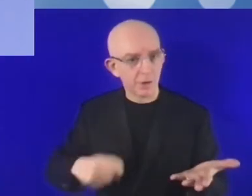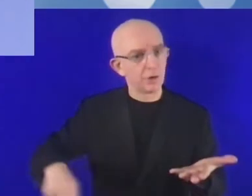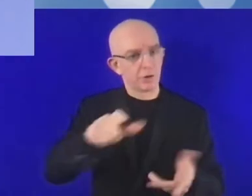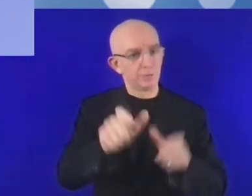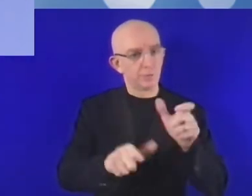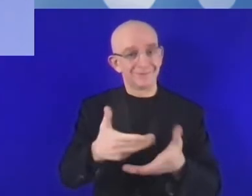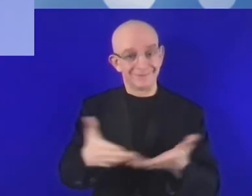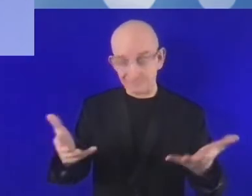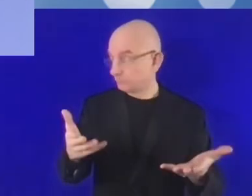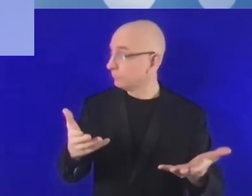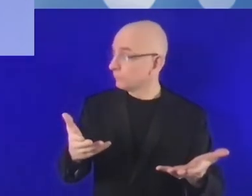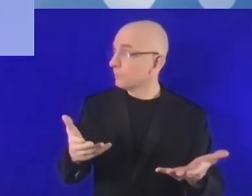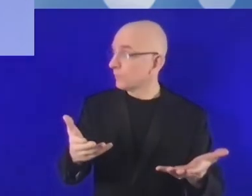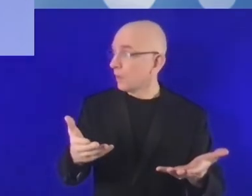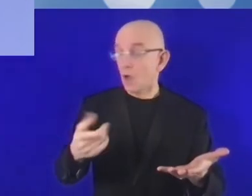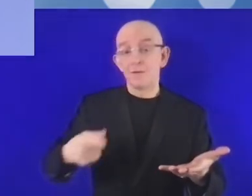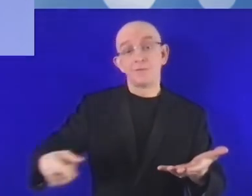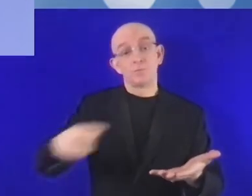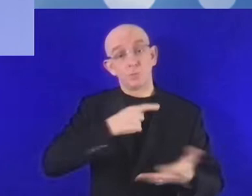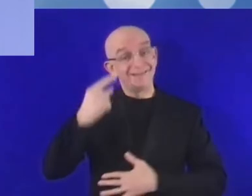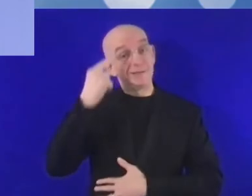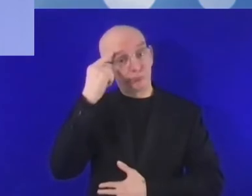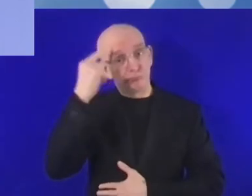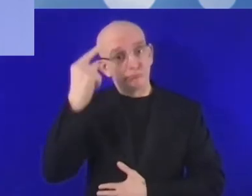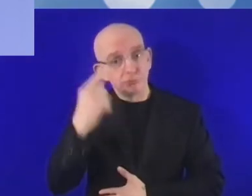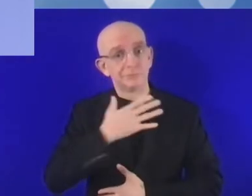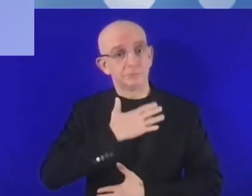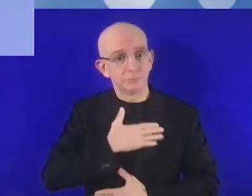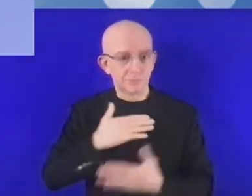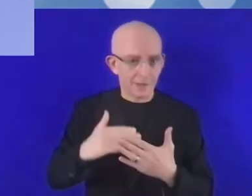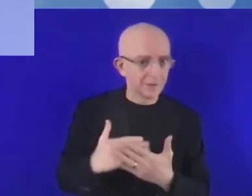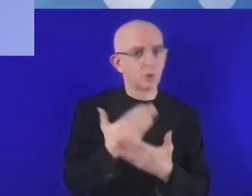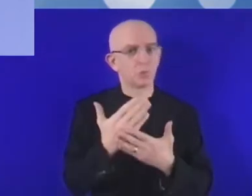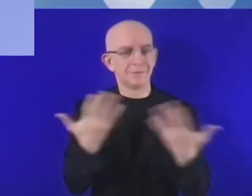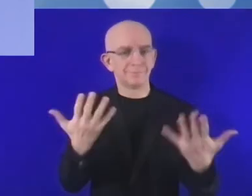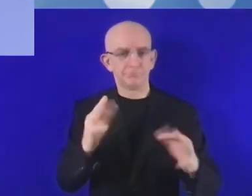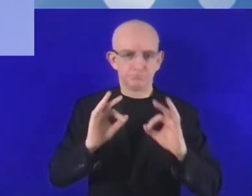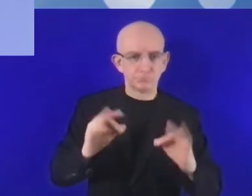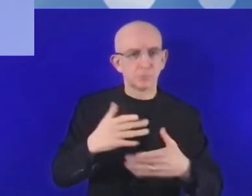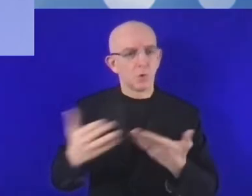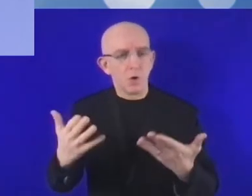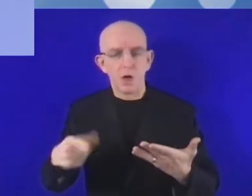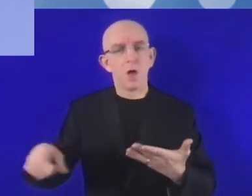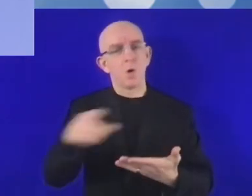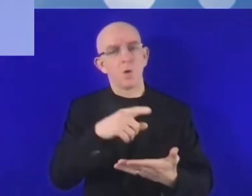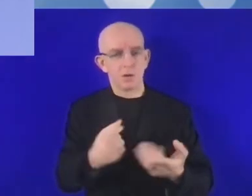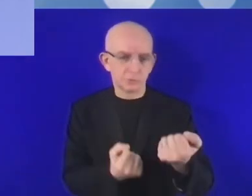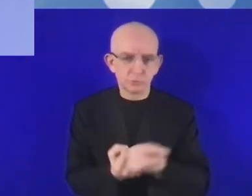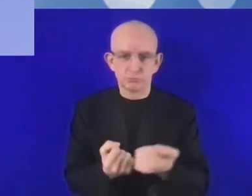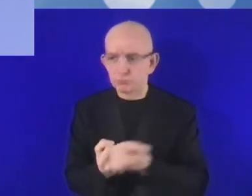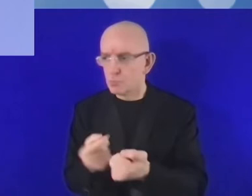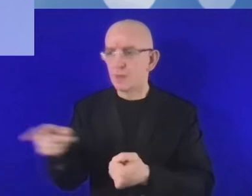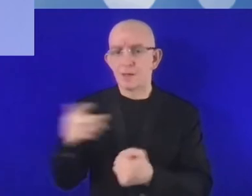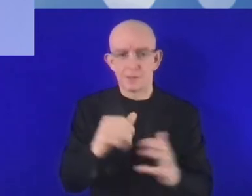dostrzegły potencjał pewnych rozwiązań. A zatem start-upy musimy wspierać od